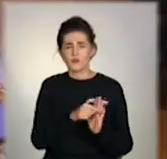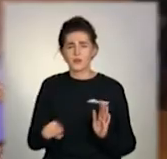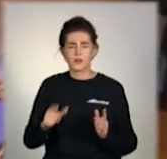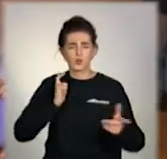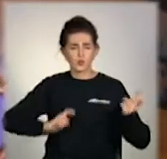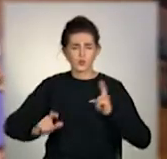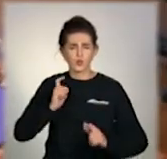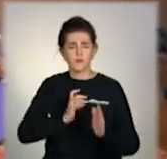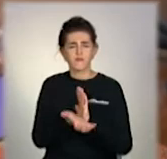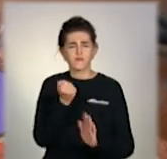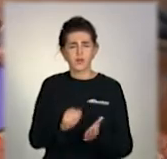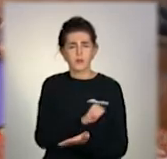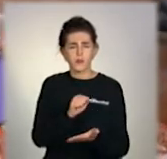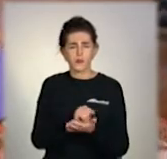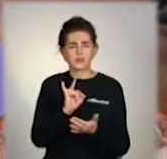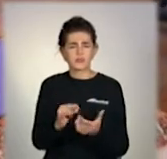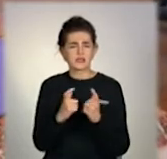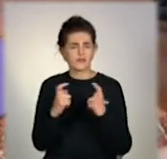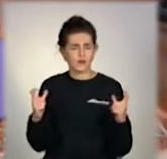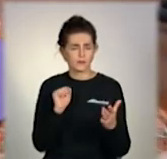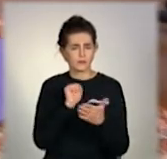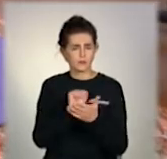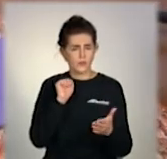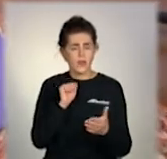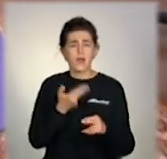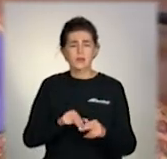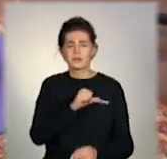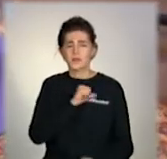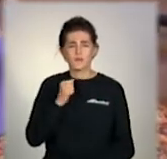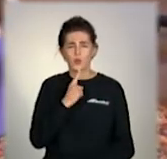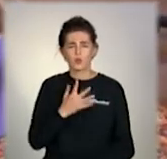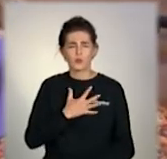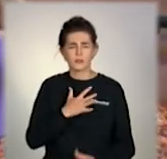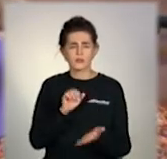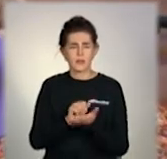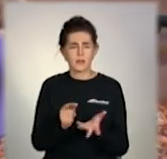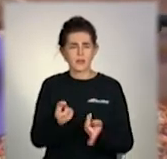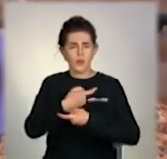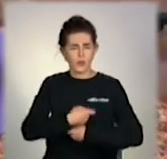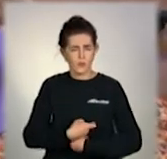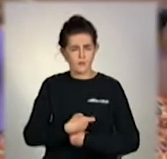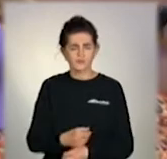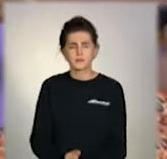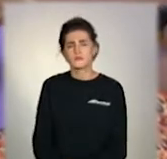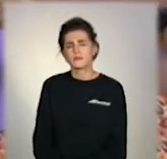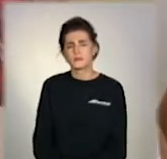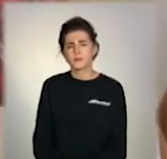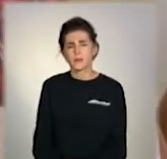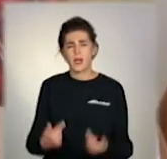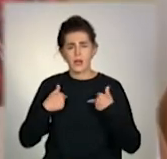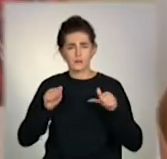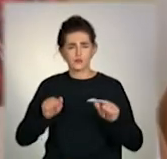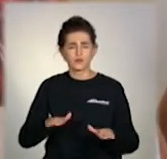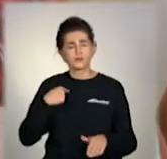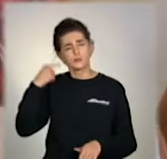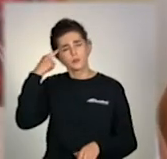утримати купу дипломів та сертифікатів. А ще одне з улюблених занять – йога. Я вирішила спробувати щось більш спокійне,